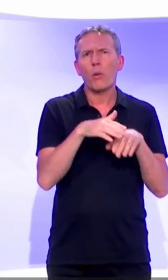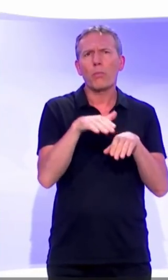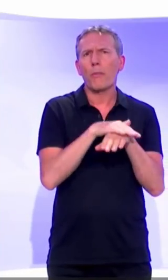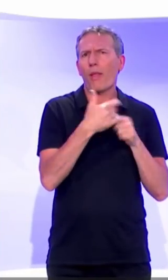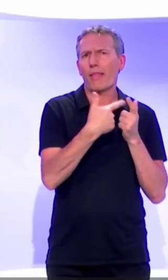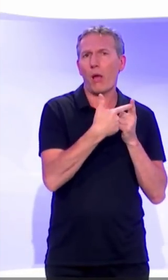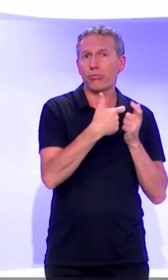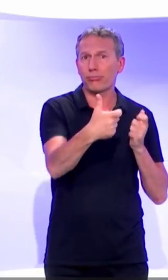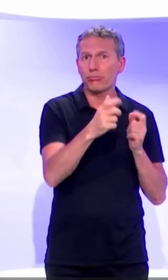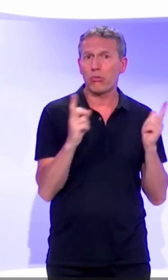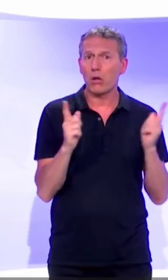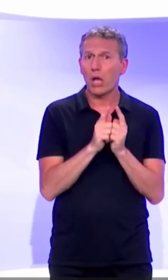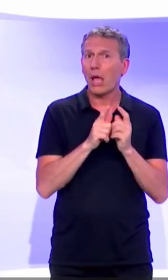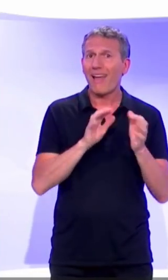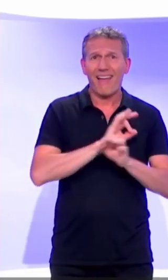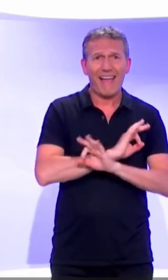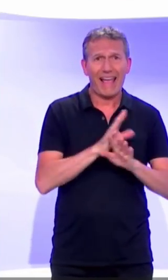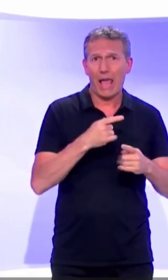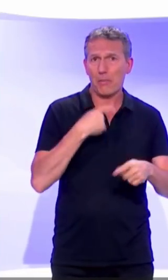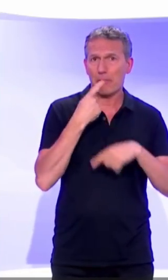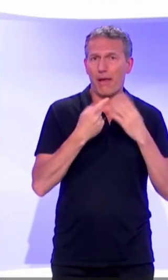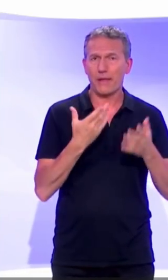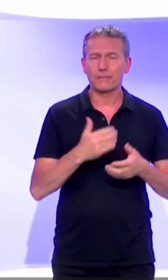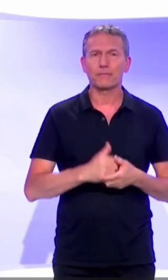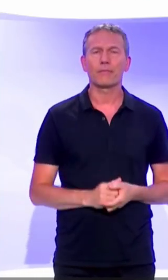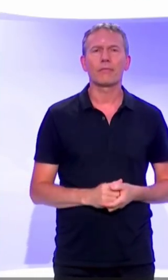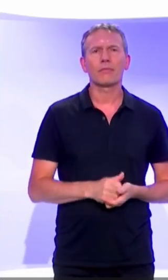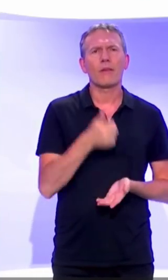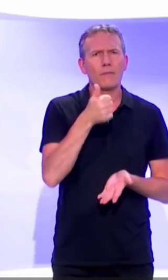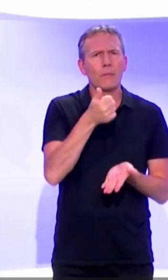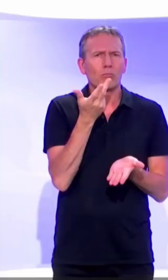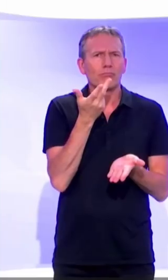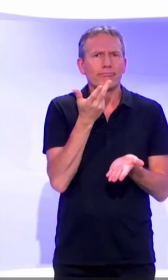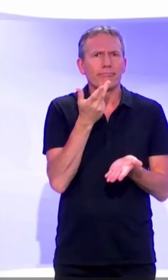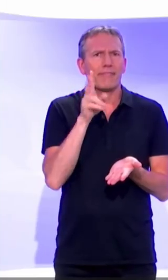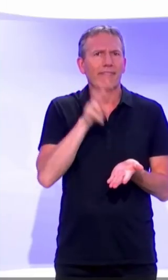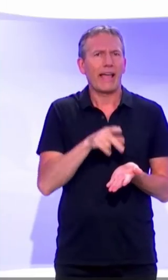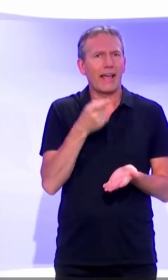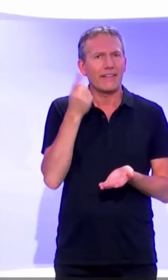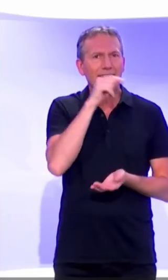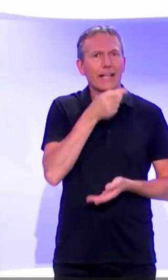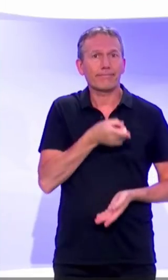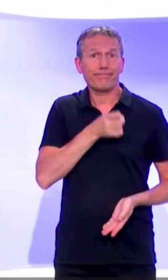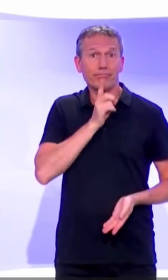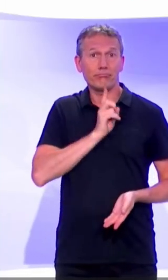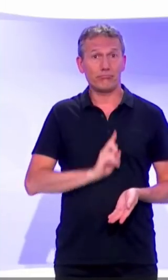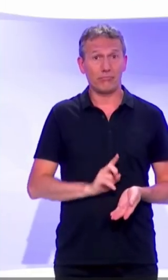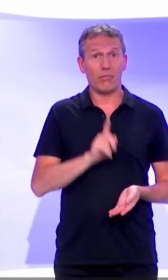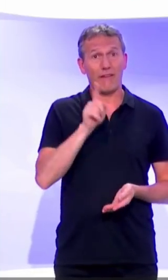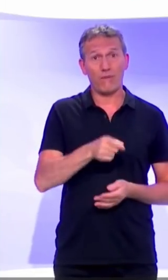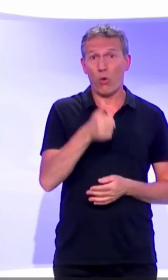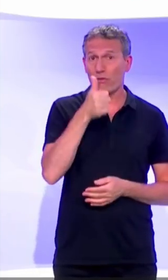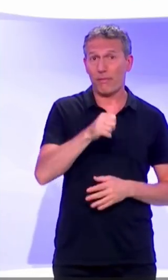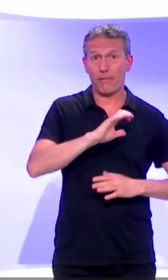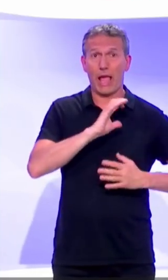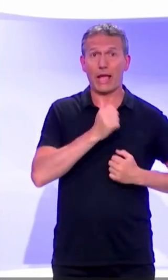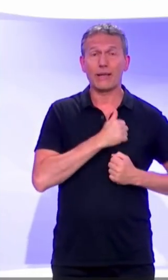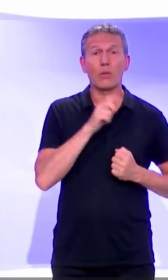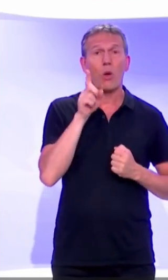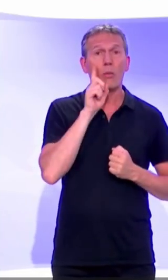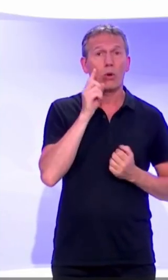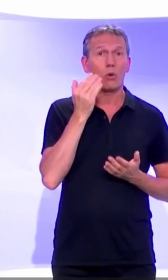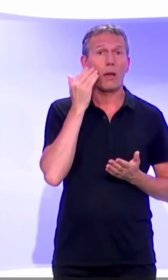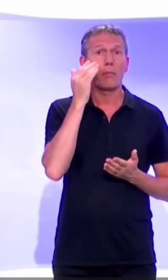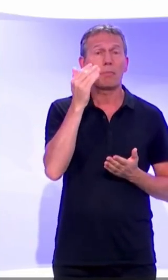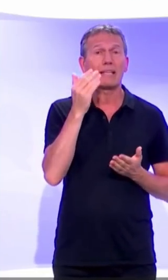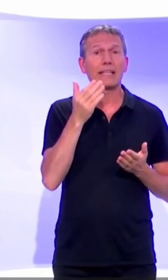initiateurs de cette démarche. Je comprends que vous ayez du mal à digérer l'affaire, mais il va falloir s'y faire, parce que si le site